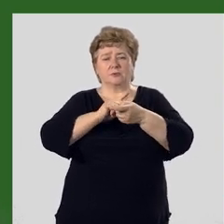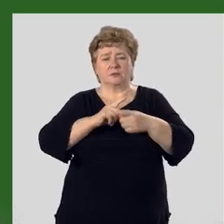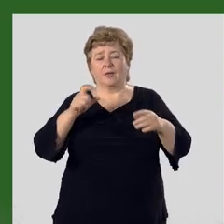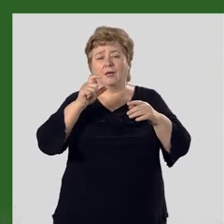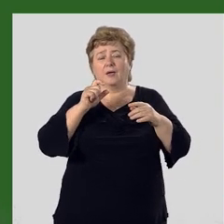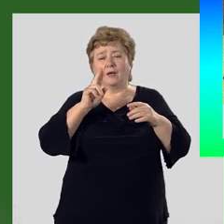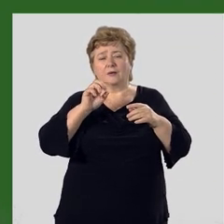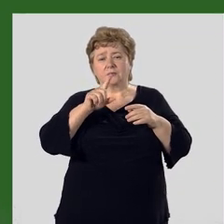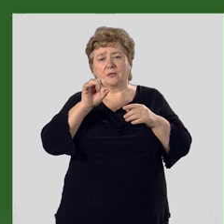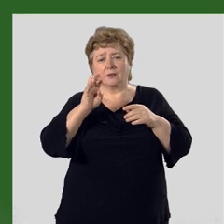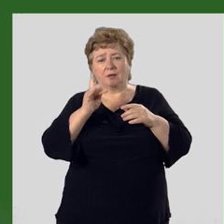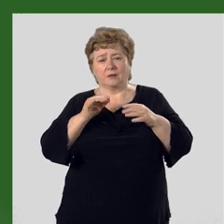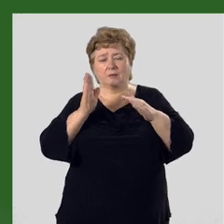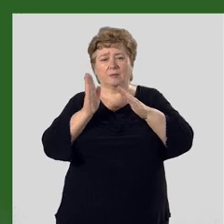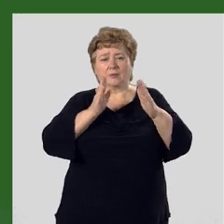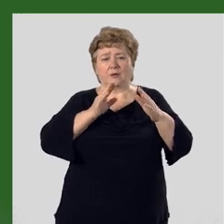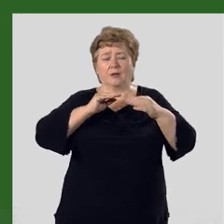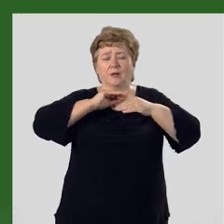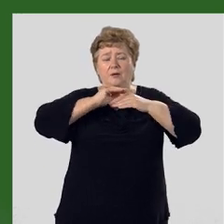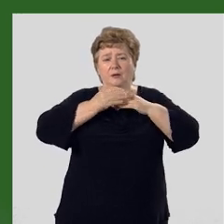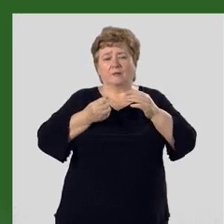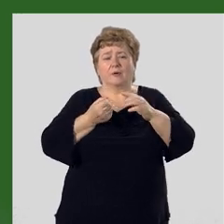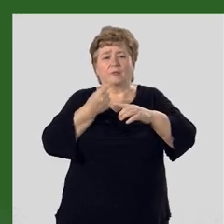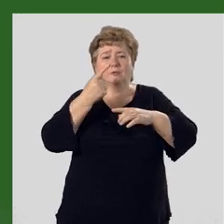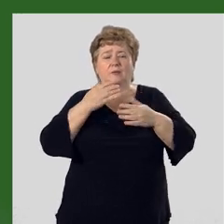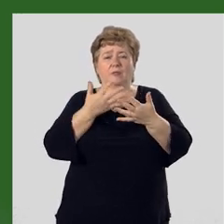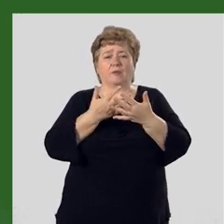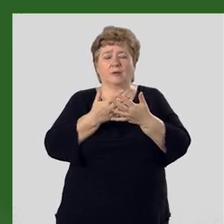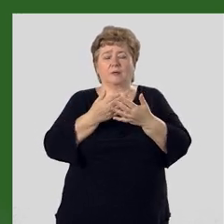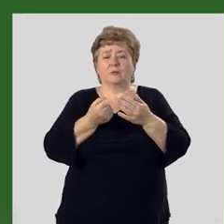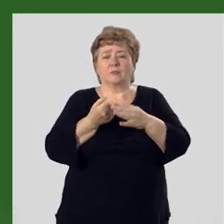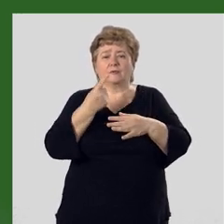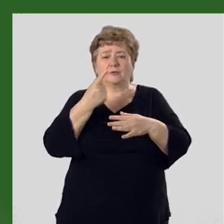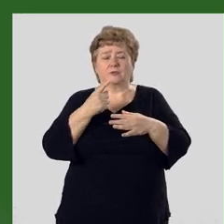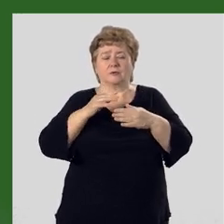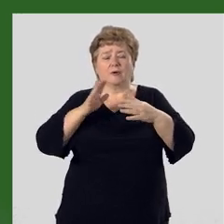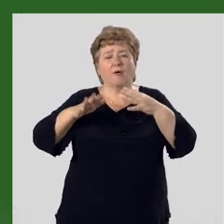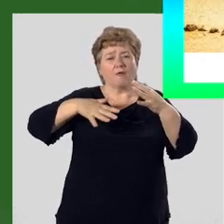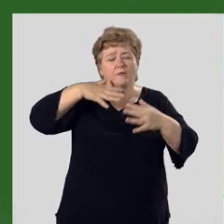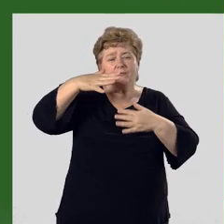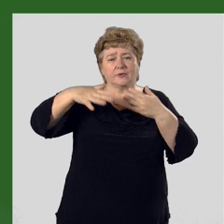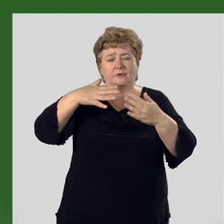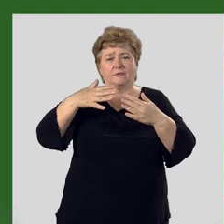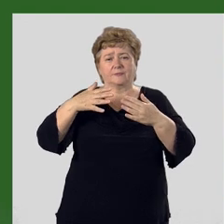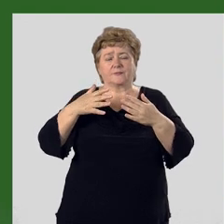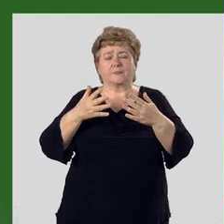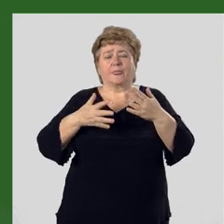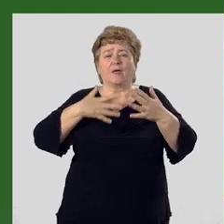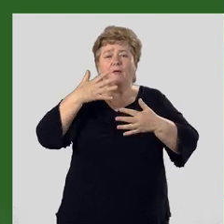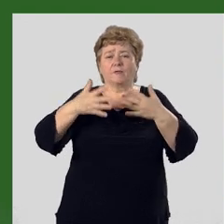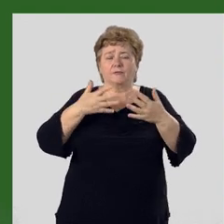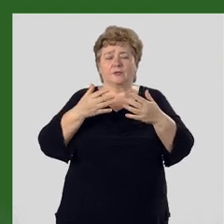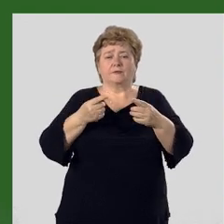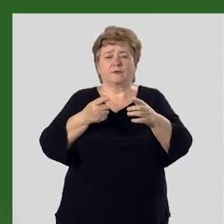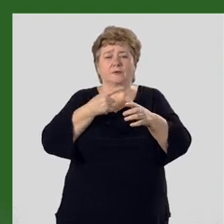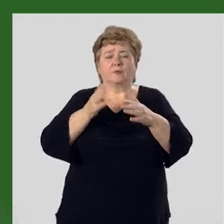Экзогенные процессы рельефа образования наглядно проявляются в выветривании. Выветриванием